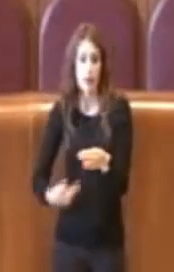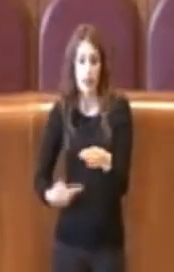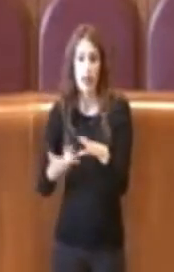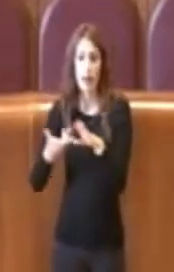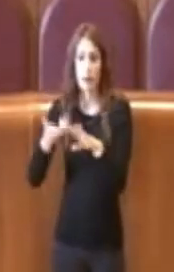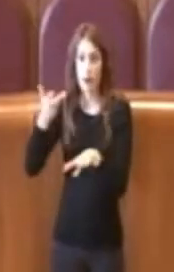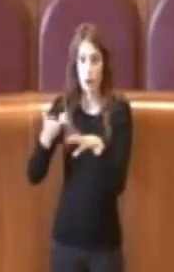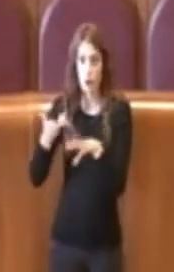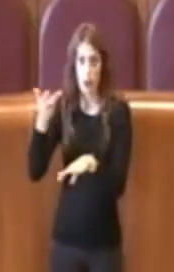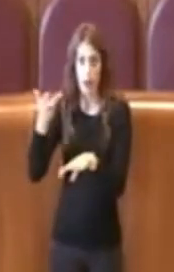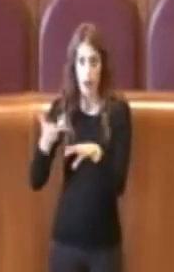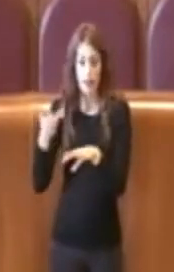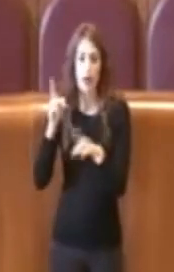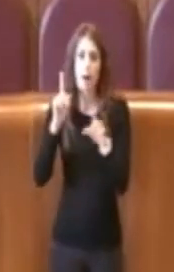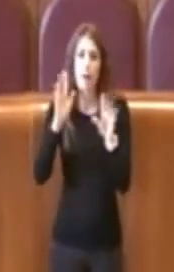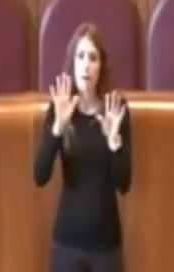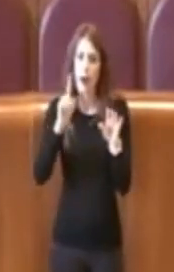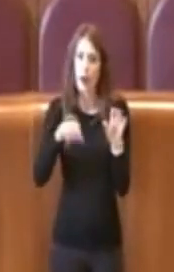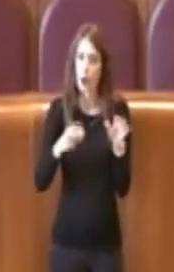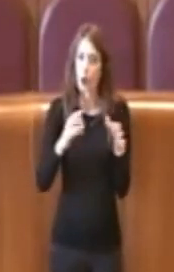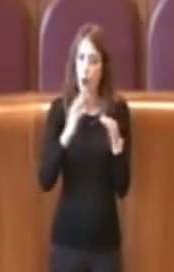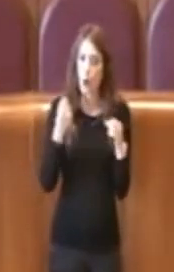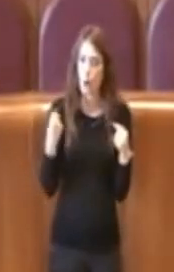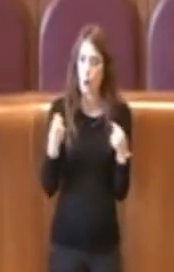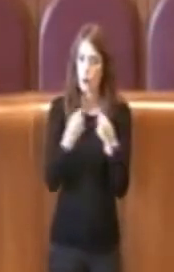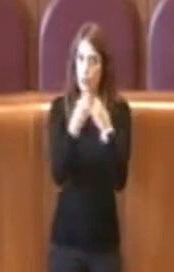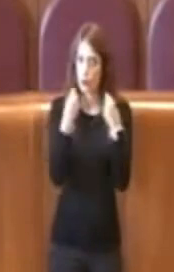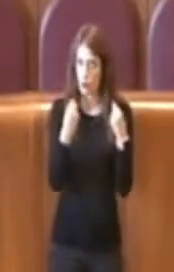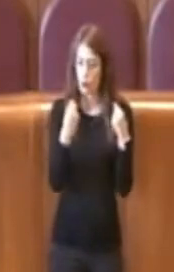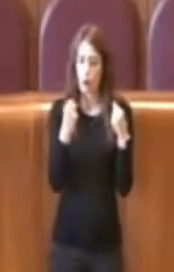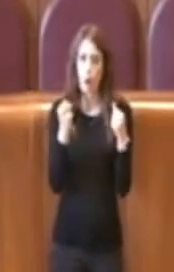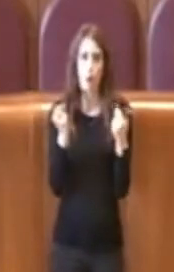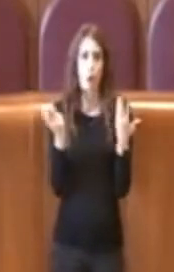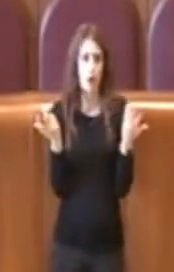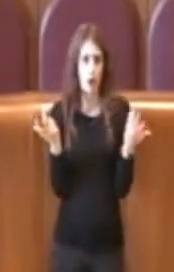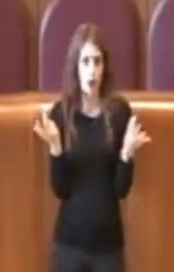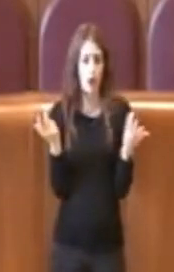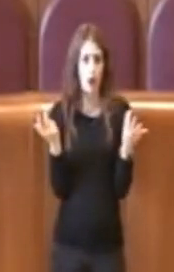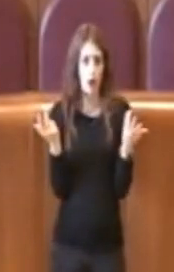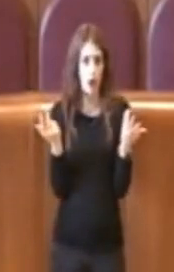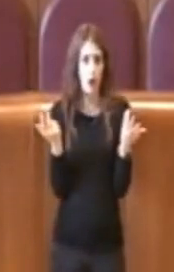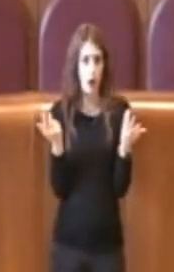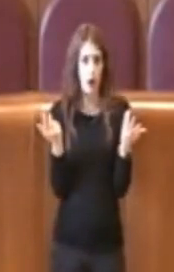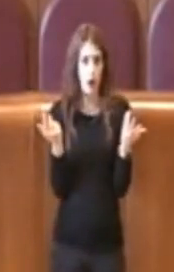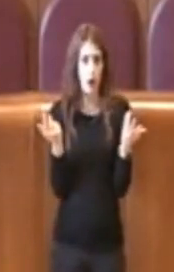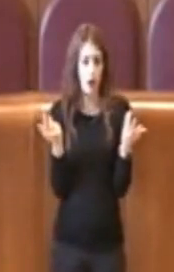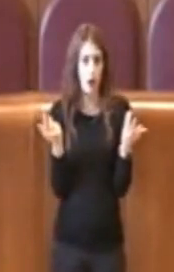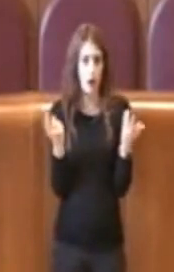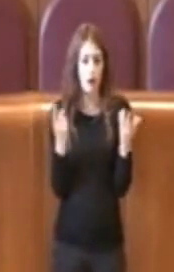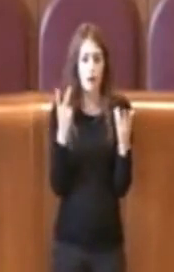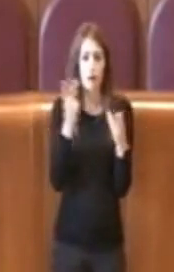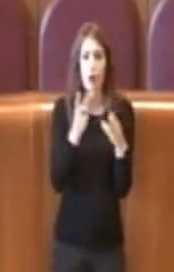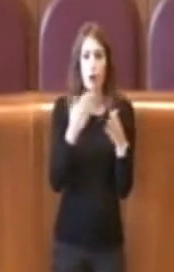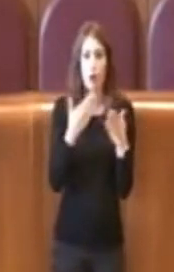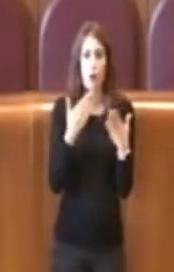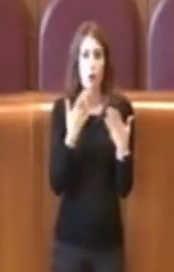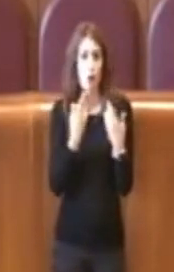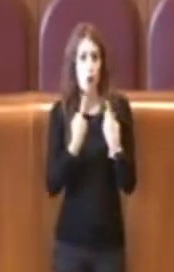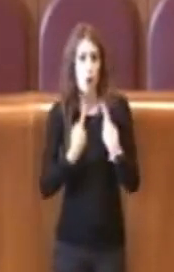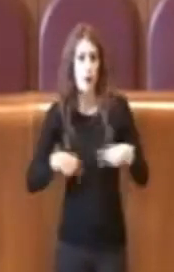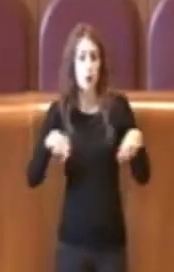maggioranza ma anche di opposizione, insomma, nelle commissioni capitoline